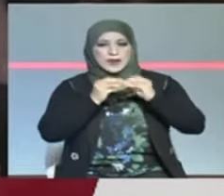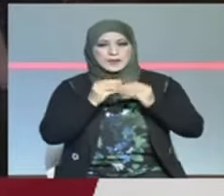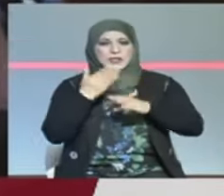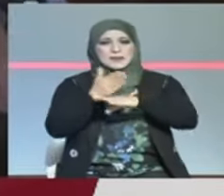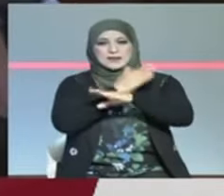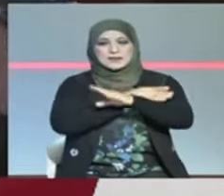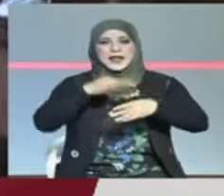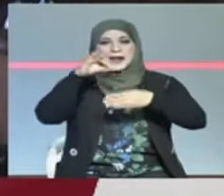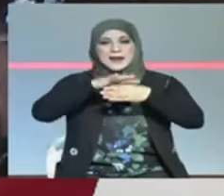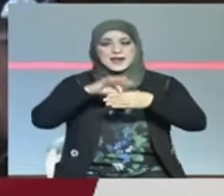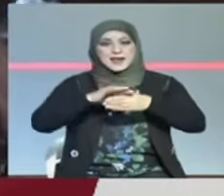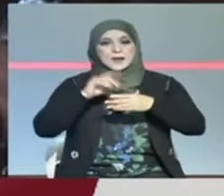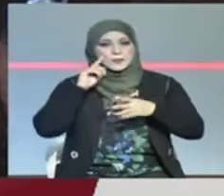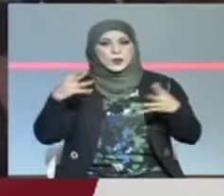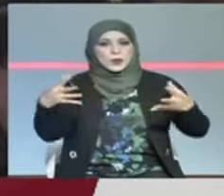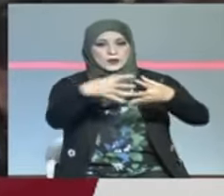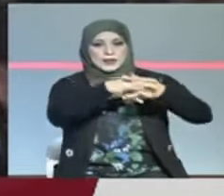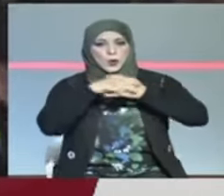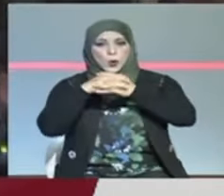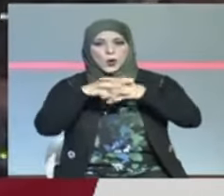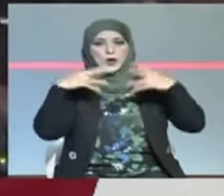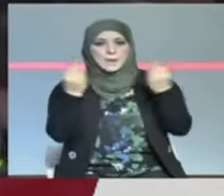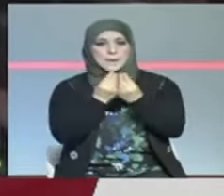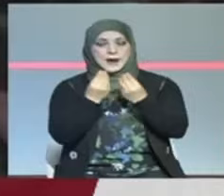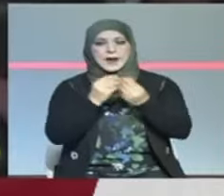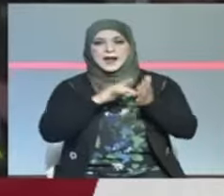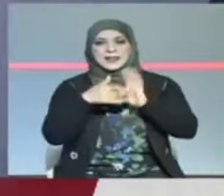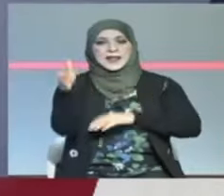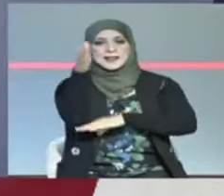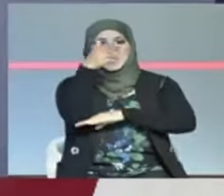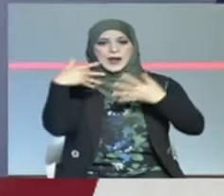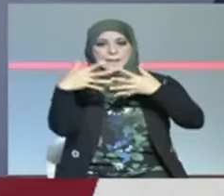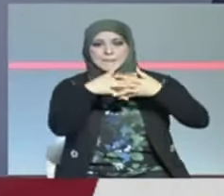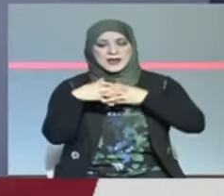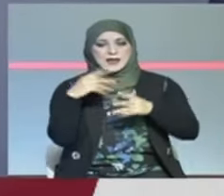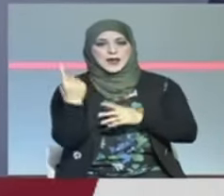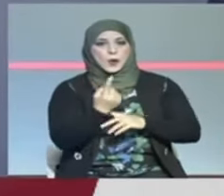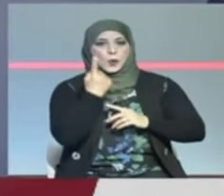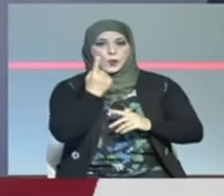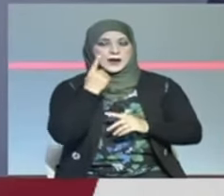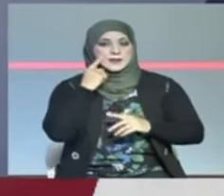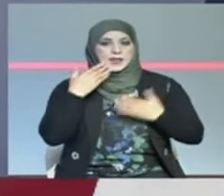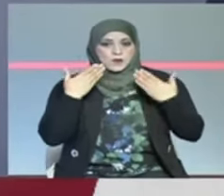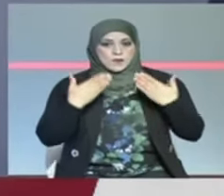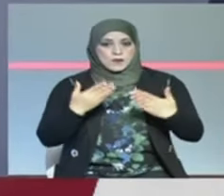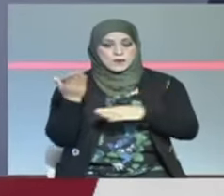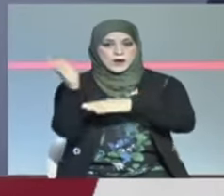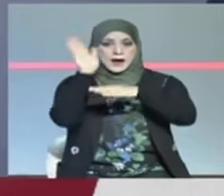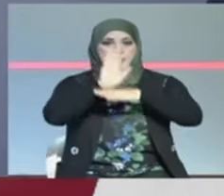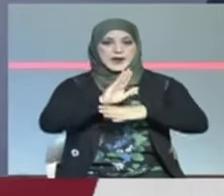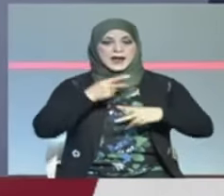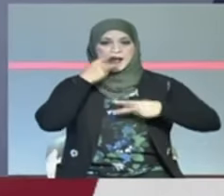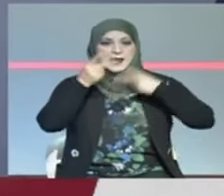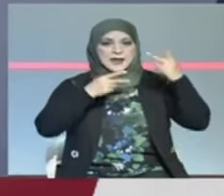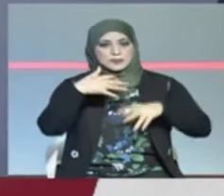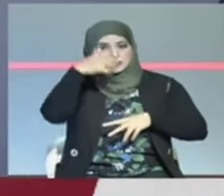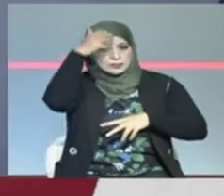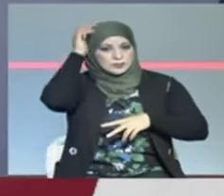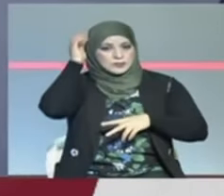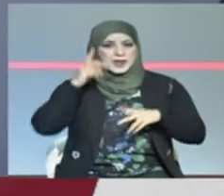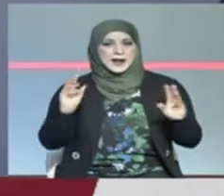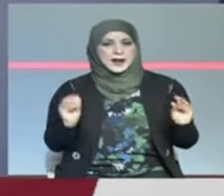الانتخابية وتوحيد الصفوف كبلد واحد وفي المقابل أعلن دونالد ترامب أن حملته